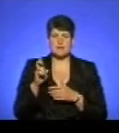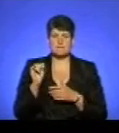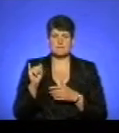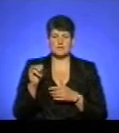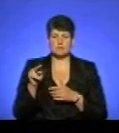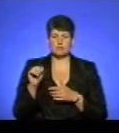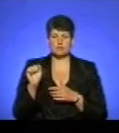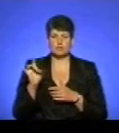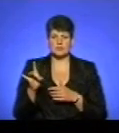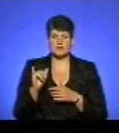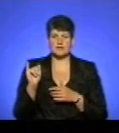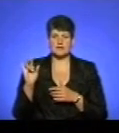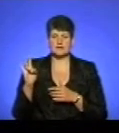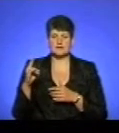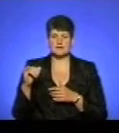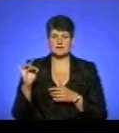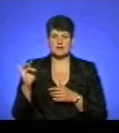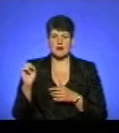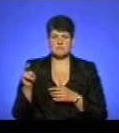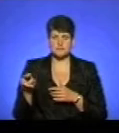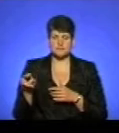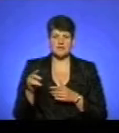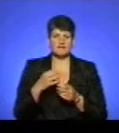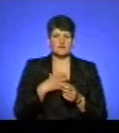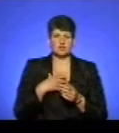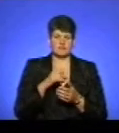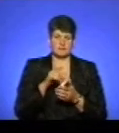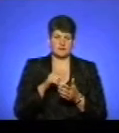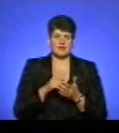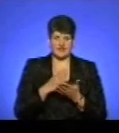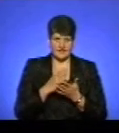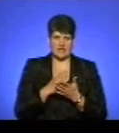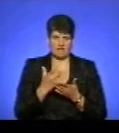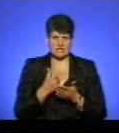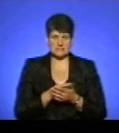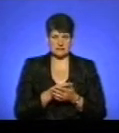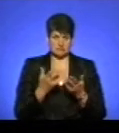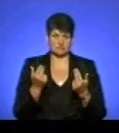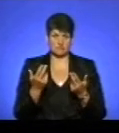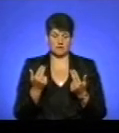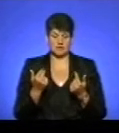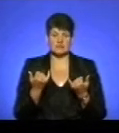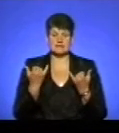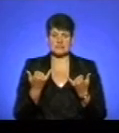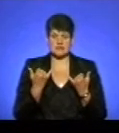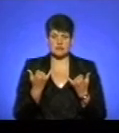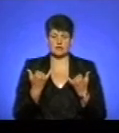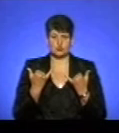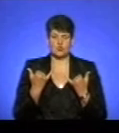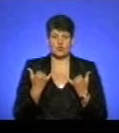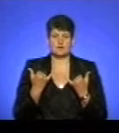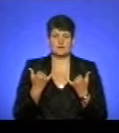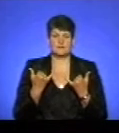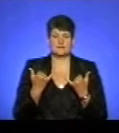Інді-Раб. Дуже важливе запитання, чи є ці вакцини? Так, на сьогодні